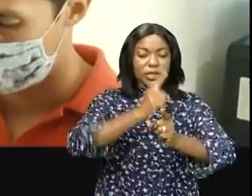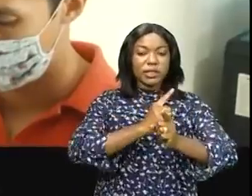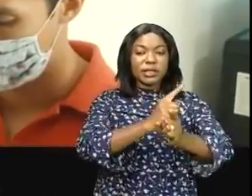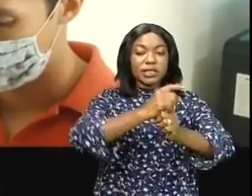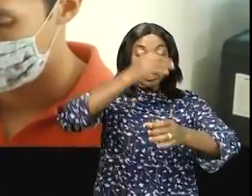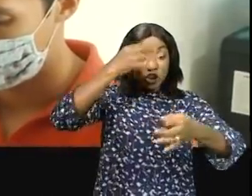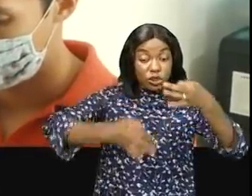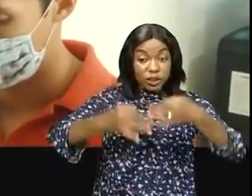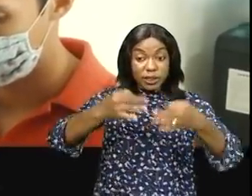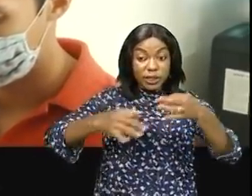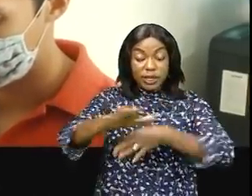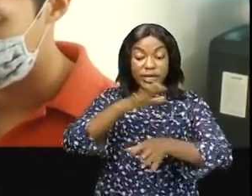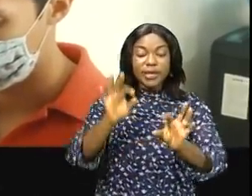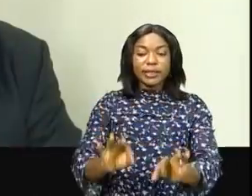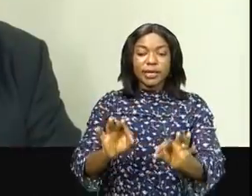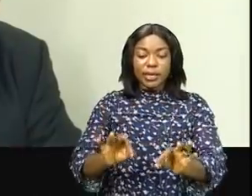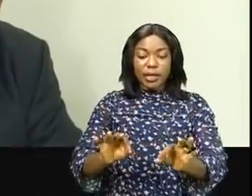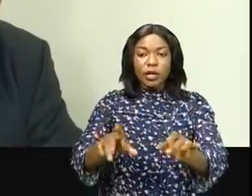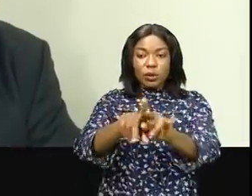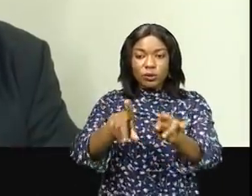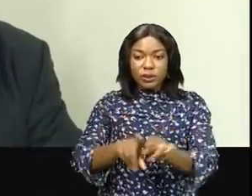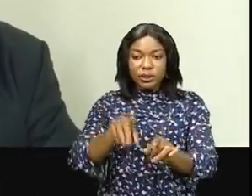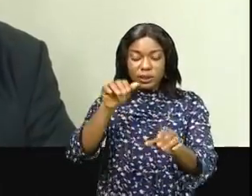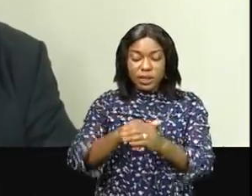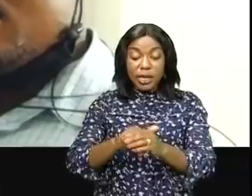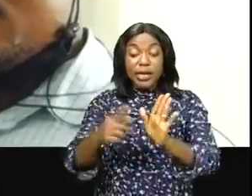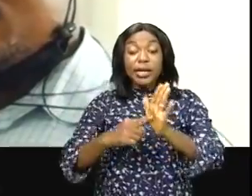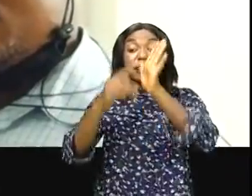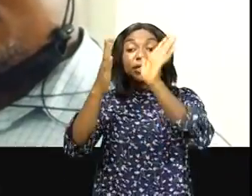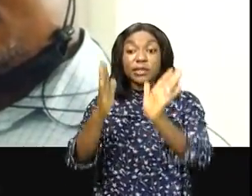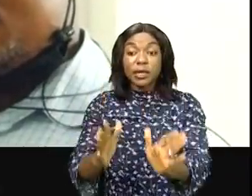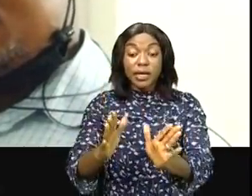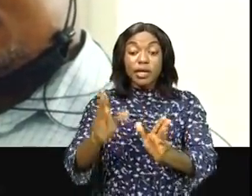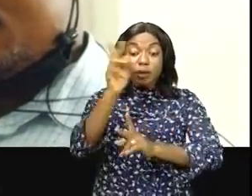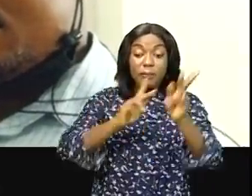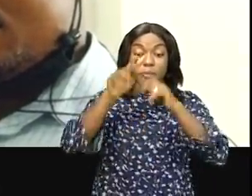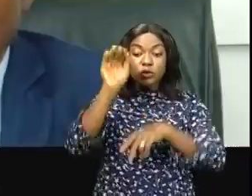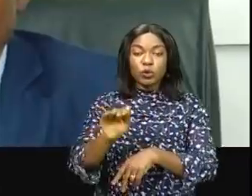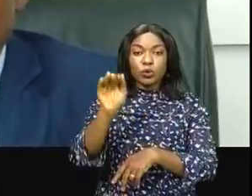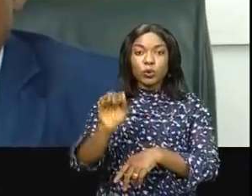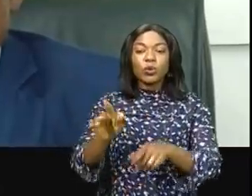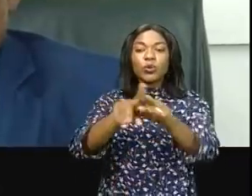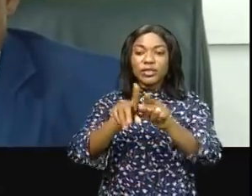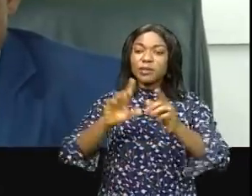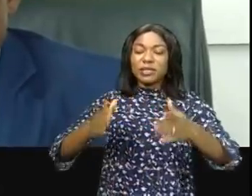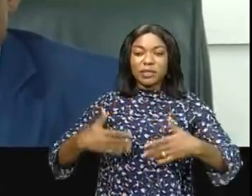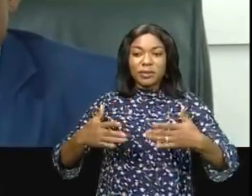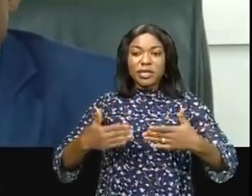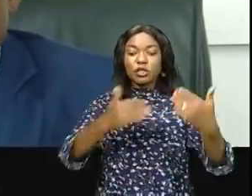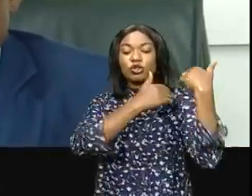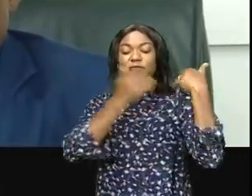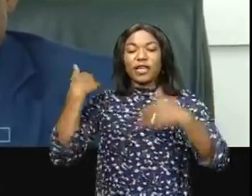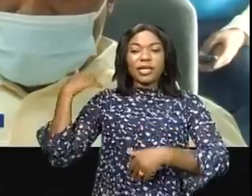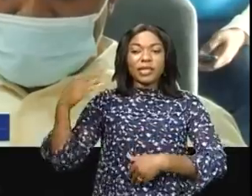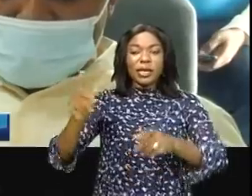juridique de leurs terres et terroirs ancestraux. Les représentants de peuples autochtones ont salué les chefs de l